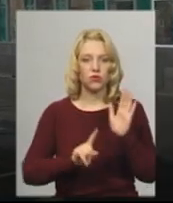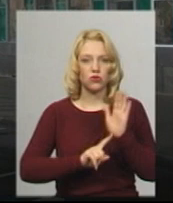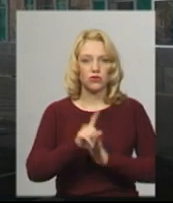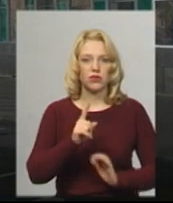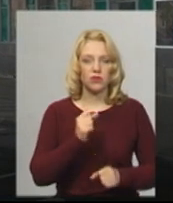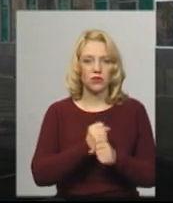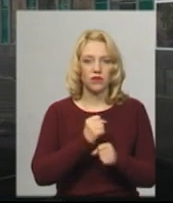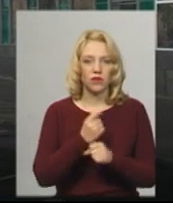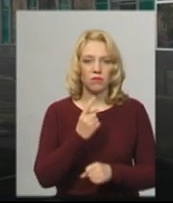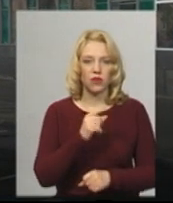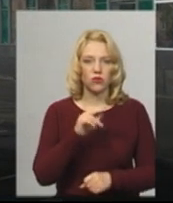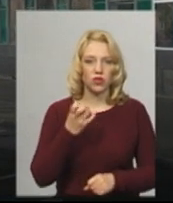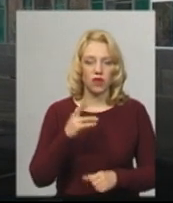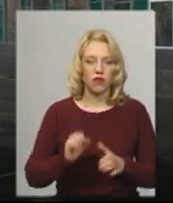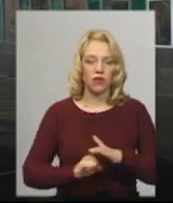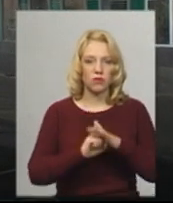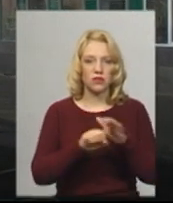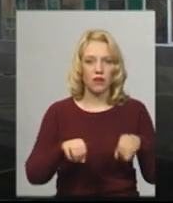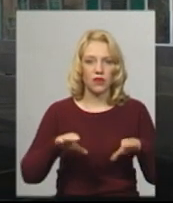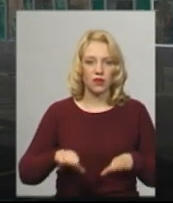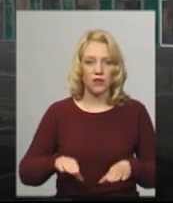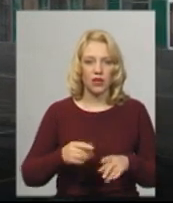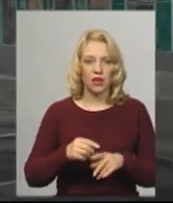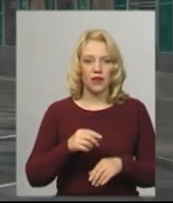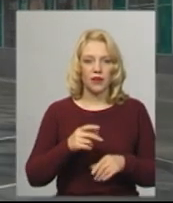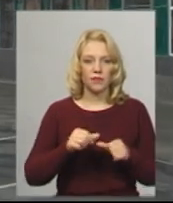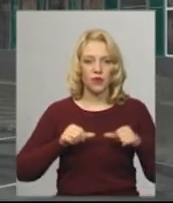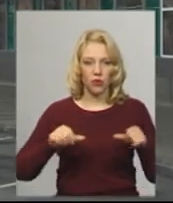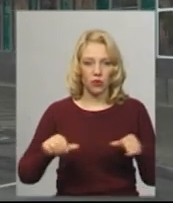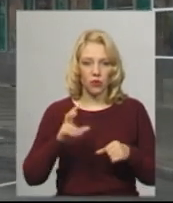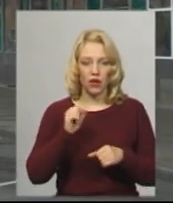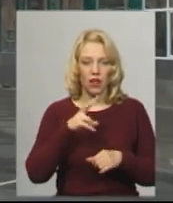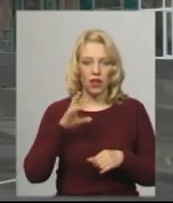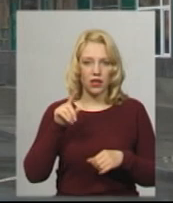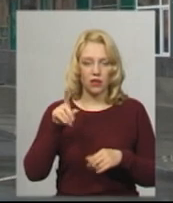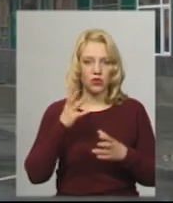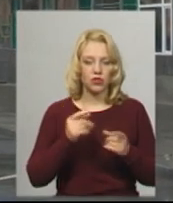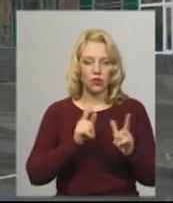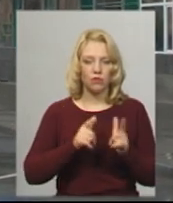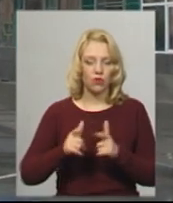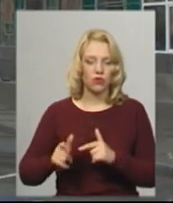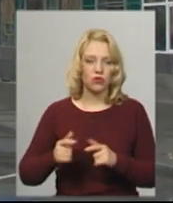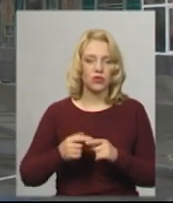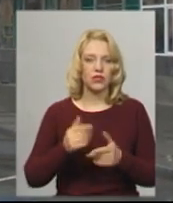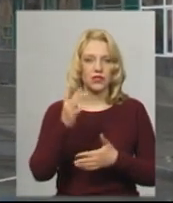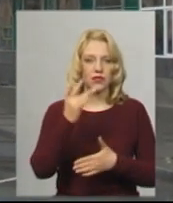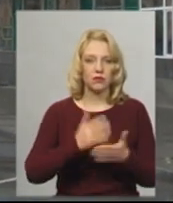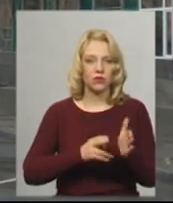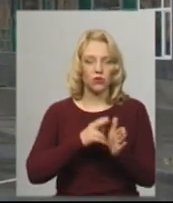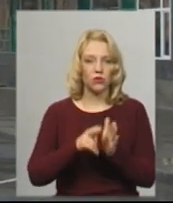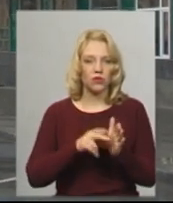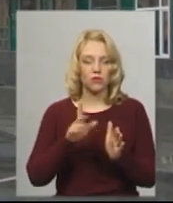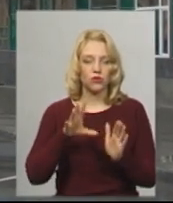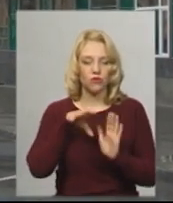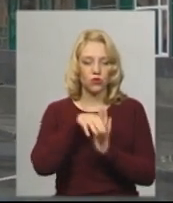червня на підставі рішення етап ІНС, але там ще погоджується список поїздів. Вони будуть включені в загальний